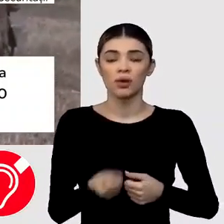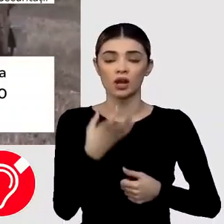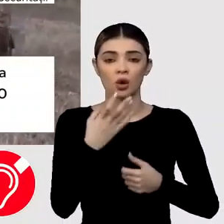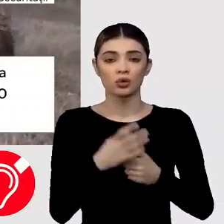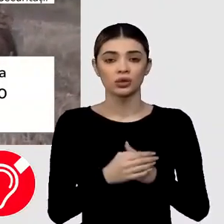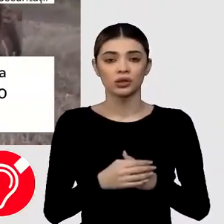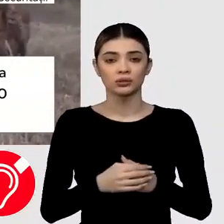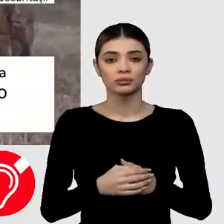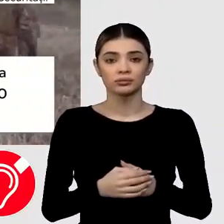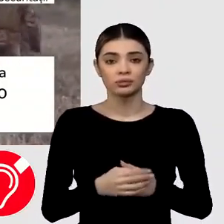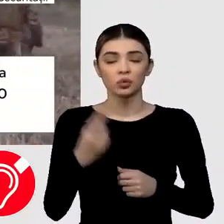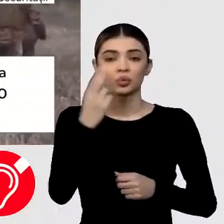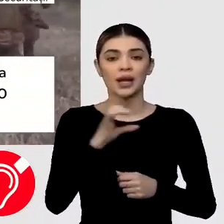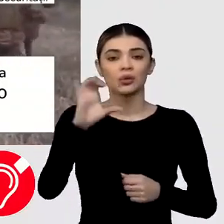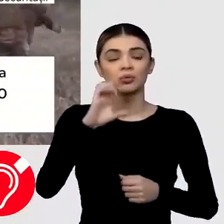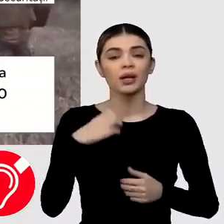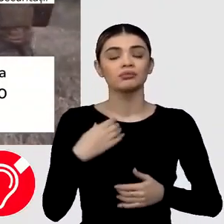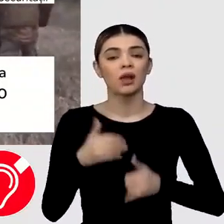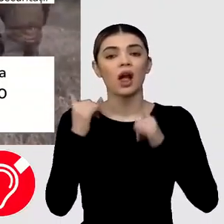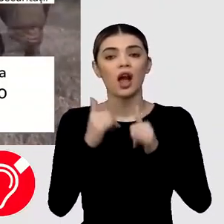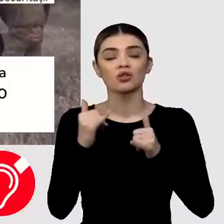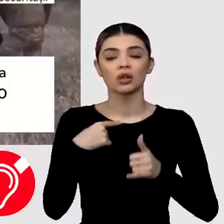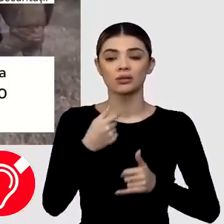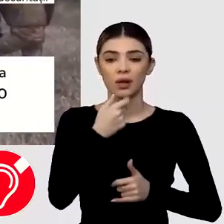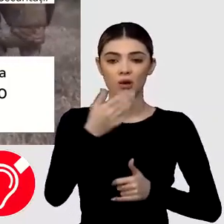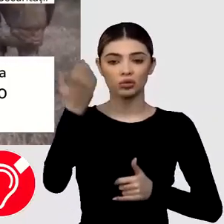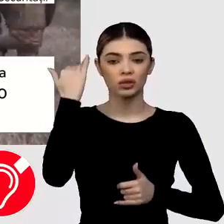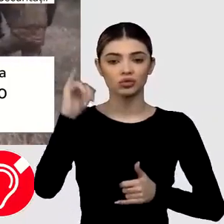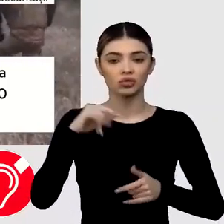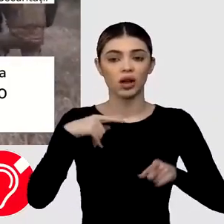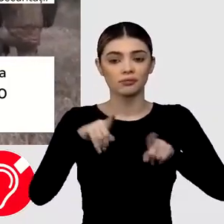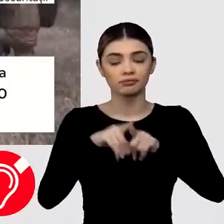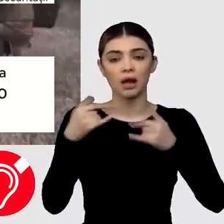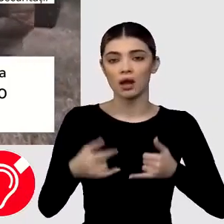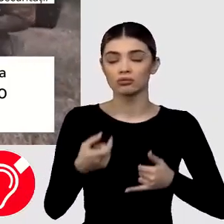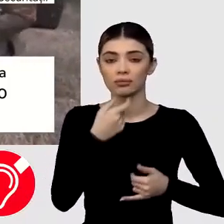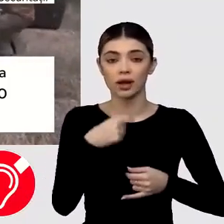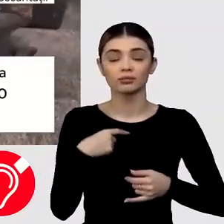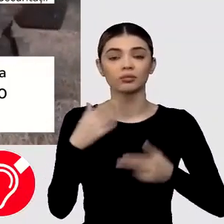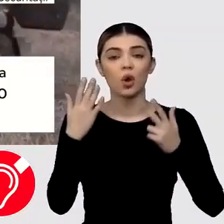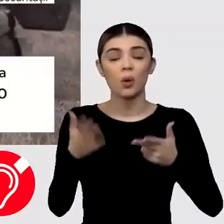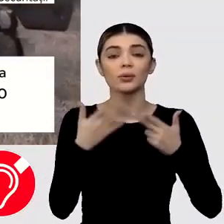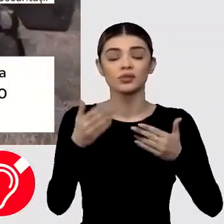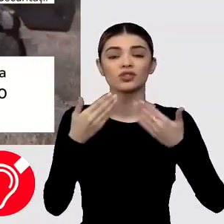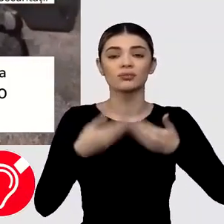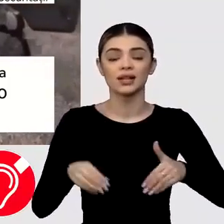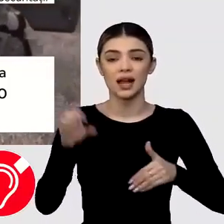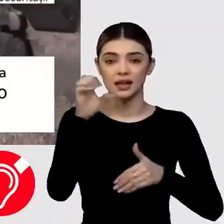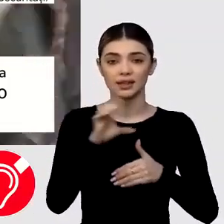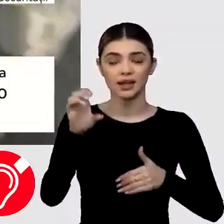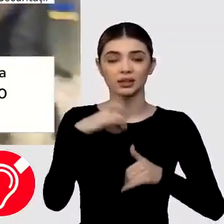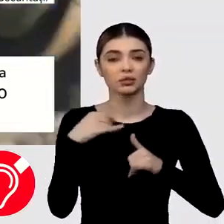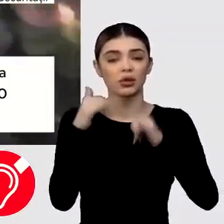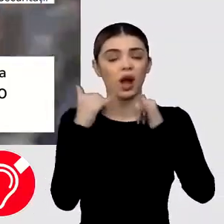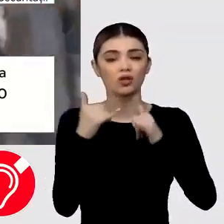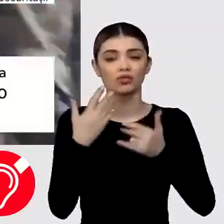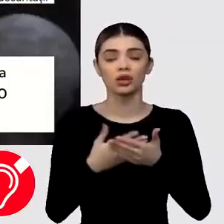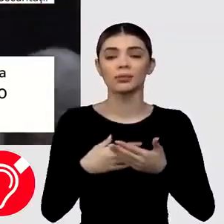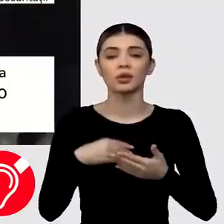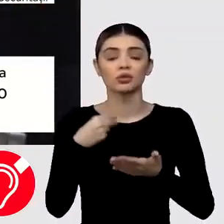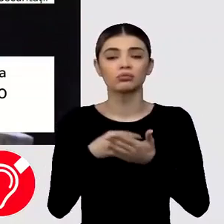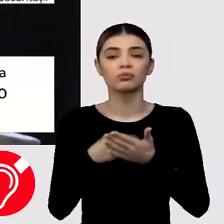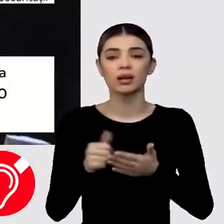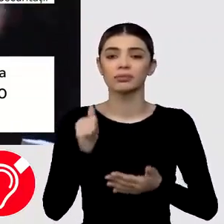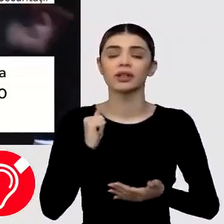Uniunea Europeană a sprijinit anul trecut și sprijină și anul acesta cu 80 miliarde de euro efortul militar